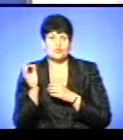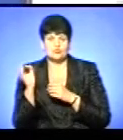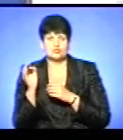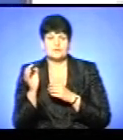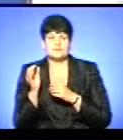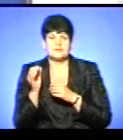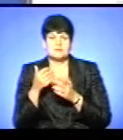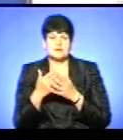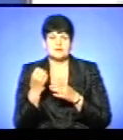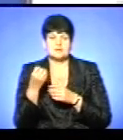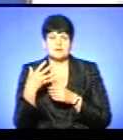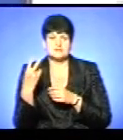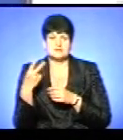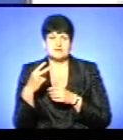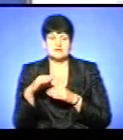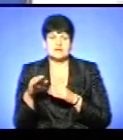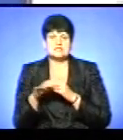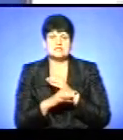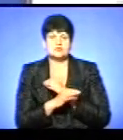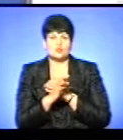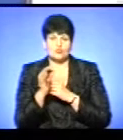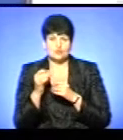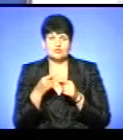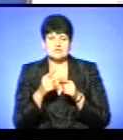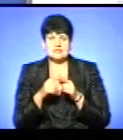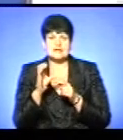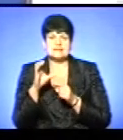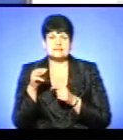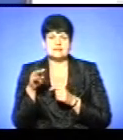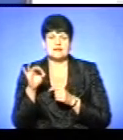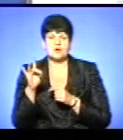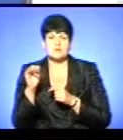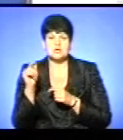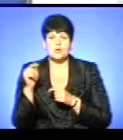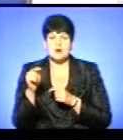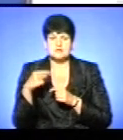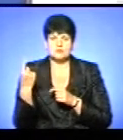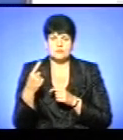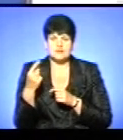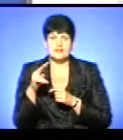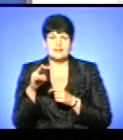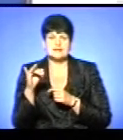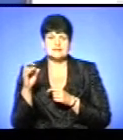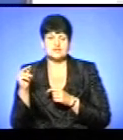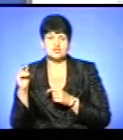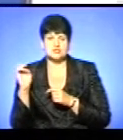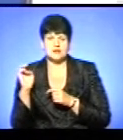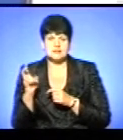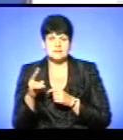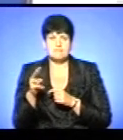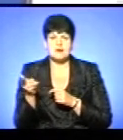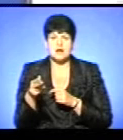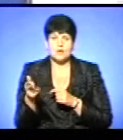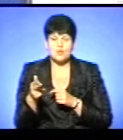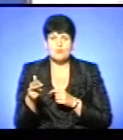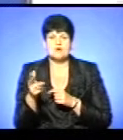зменшили десь 15-20% в зв'язку зі Сходу. Тобі ж це Старобільщина, це Луганщина, це Сєродненськ, Лісичанськ, це Маріуполь,